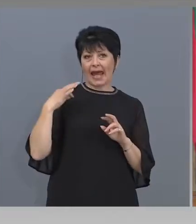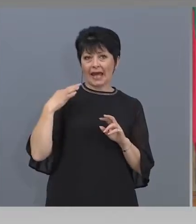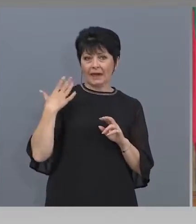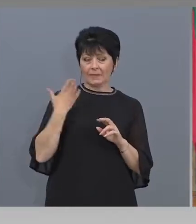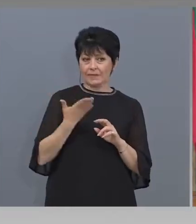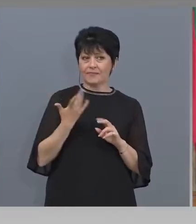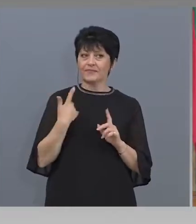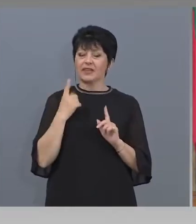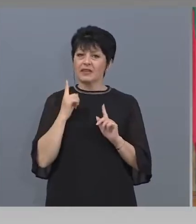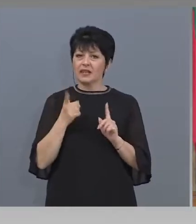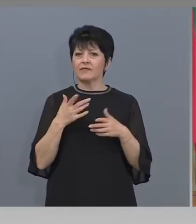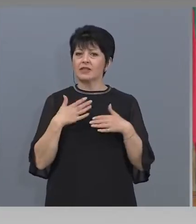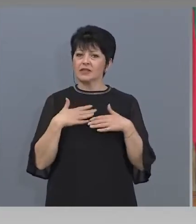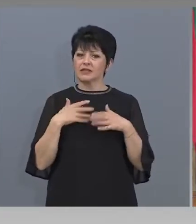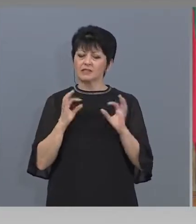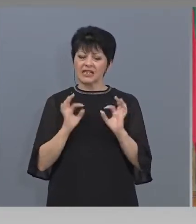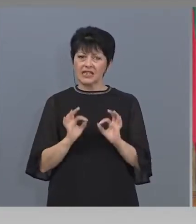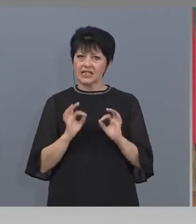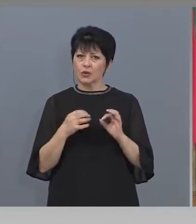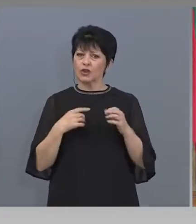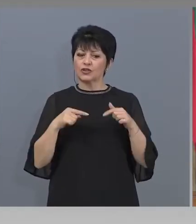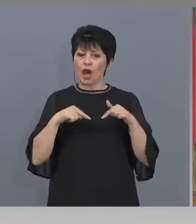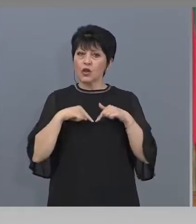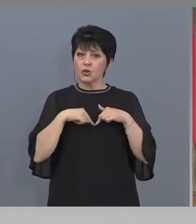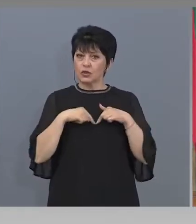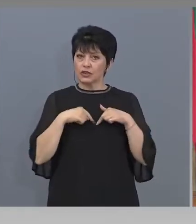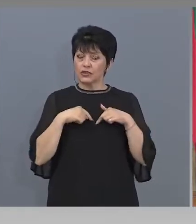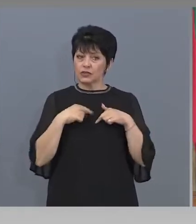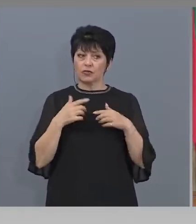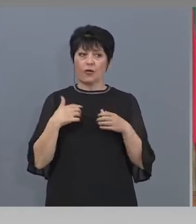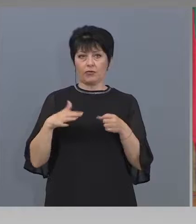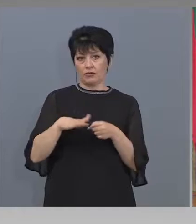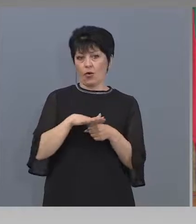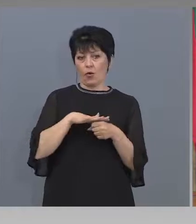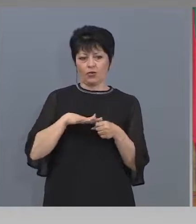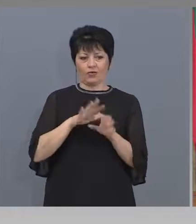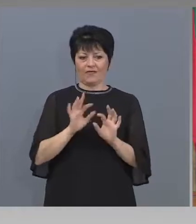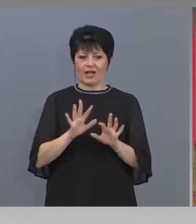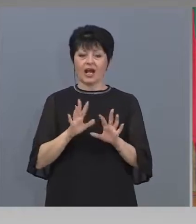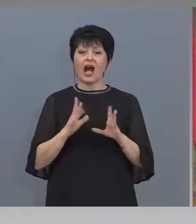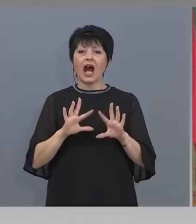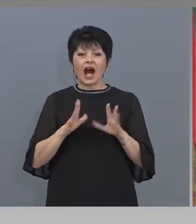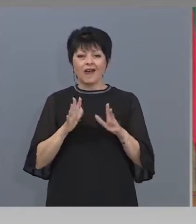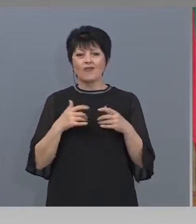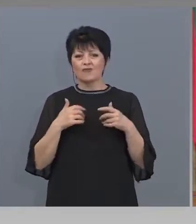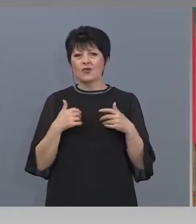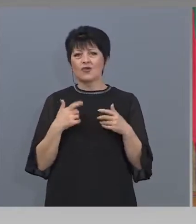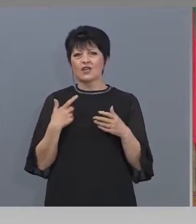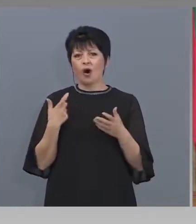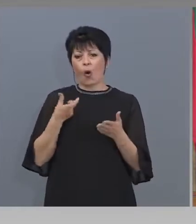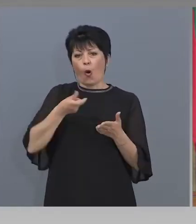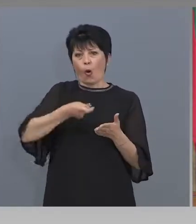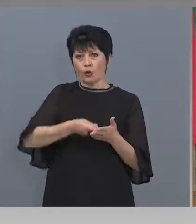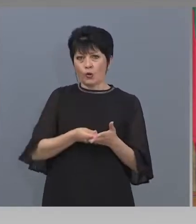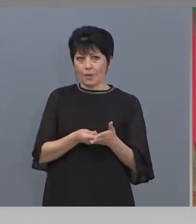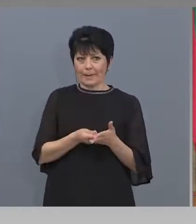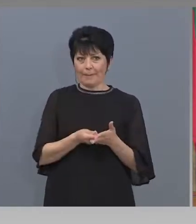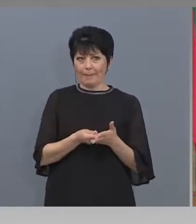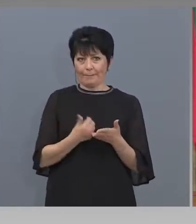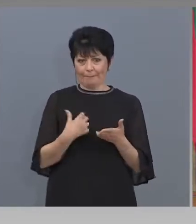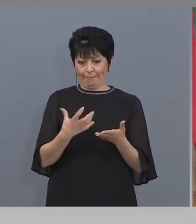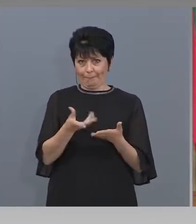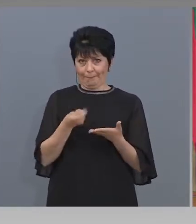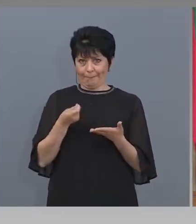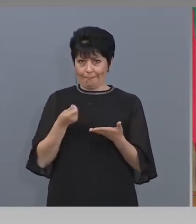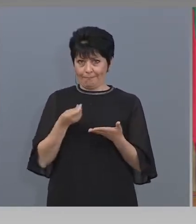юридически е основано, евентуално, ако може да пристъпим към изкупуване, разбира се, пазарна цена, тъй като има